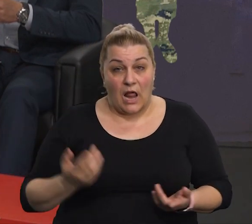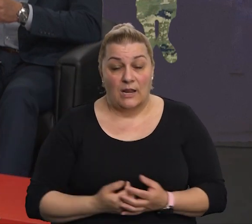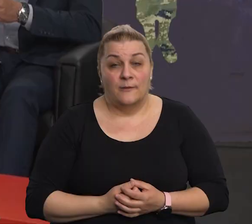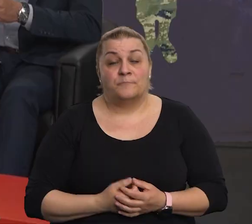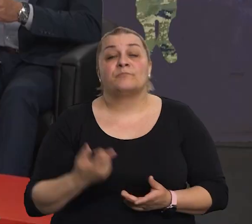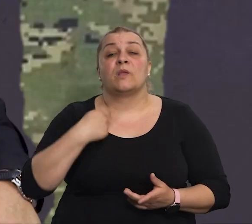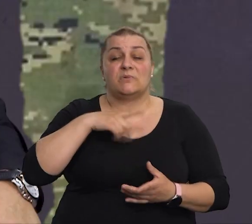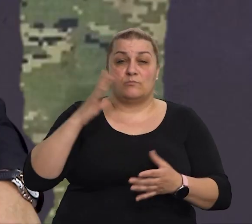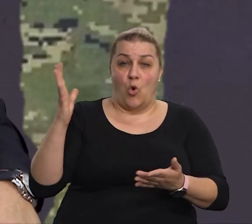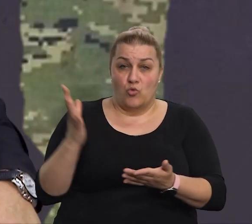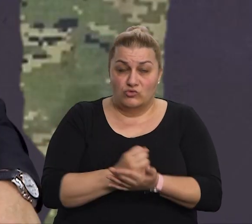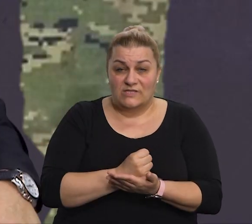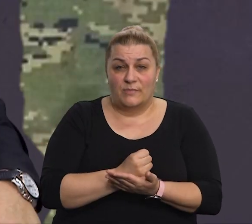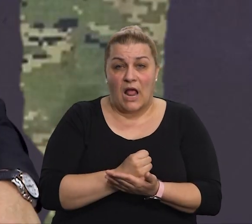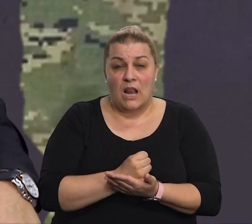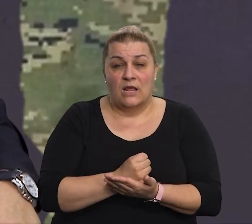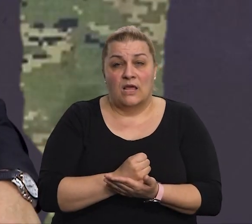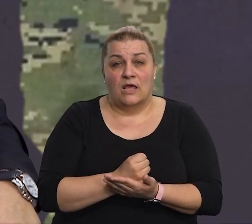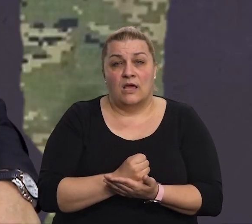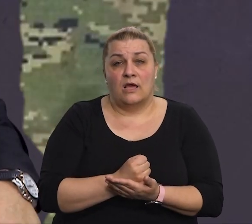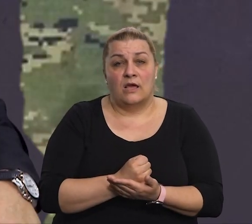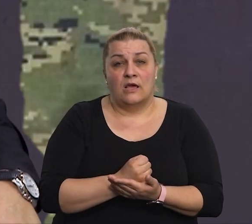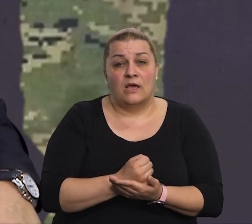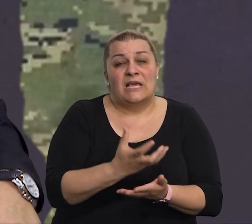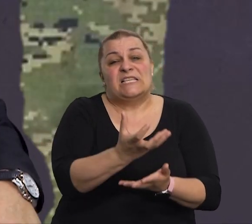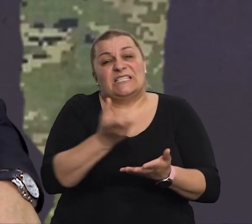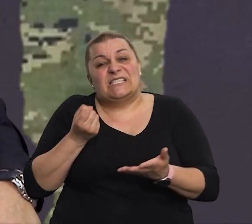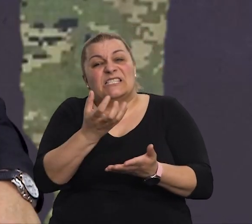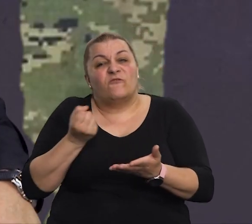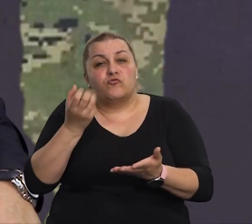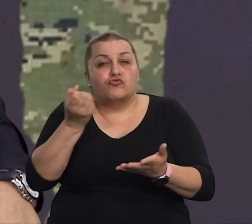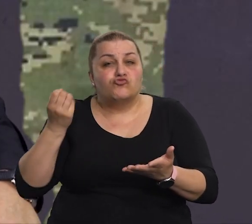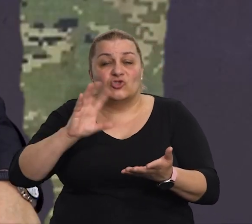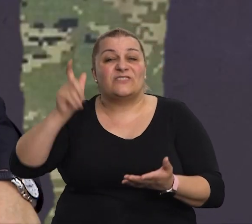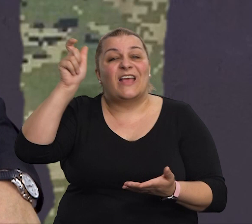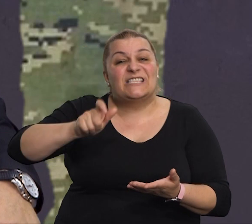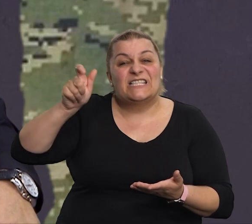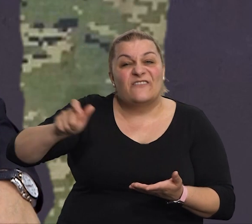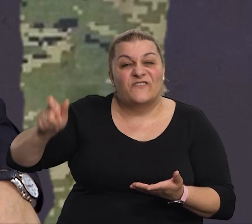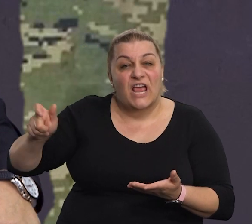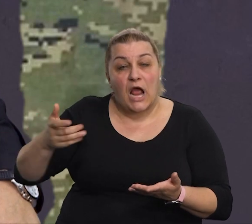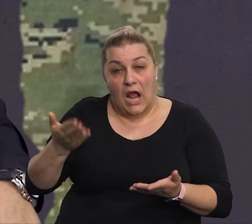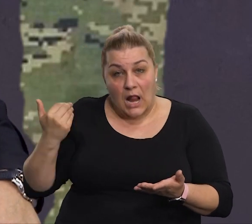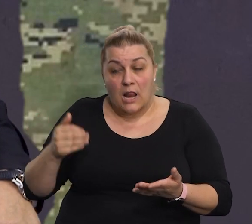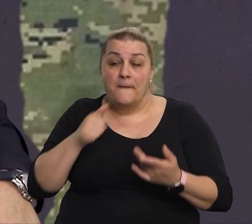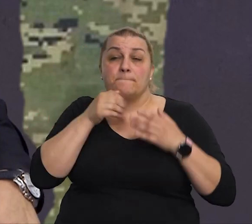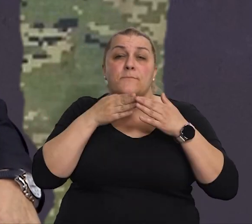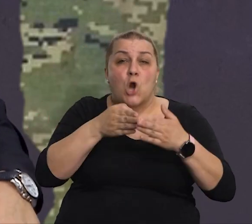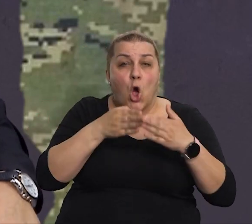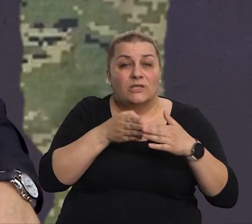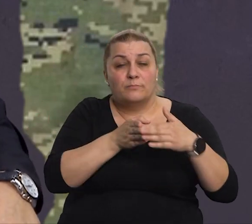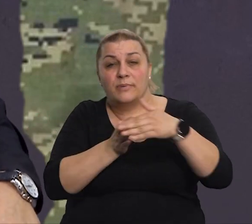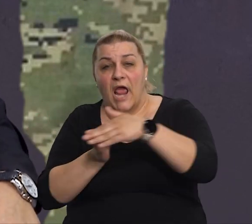sa ljudima sam uspio pratiti, izvučiti te sve te naše civile i sa brodicama i preko